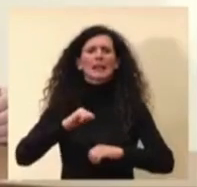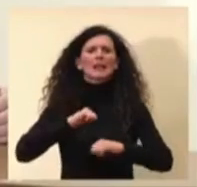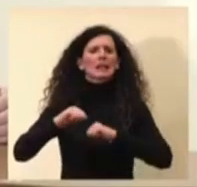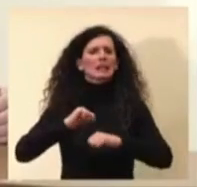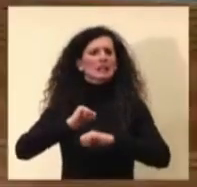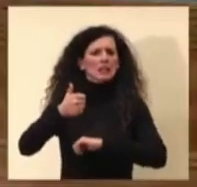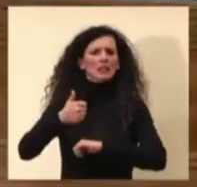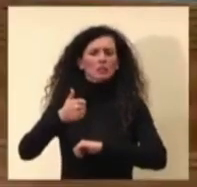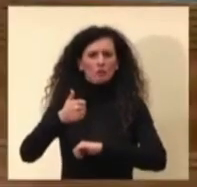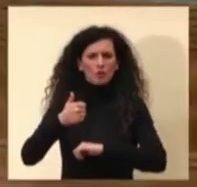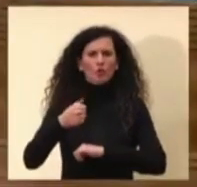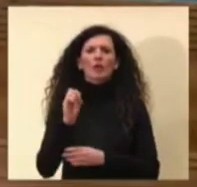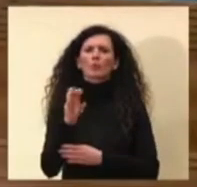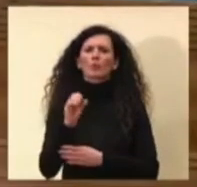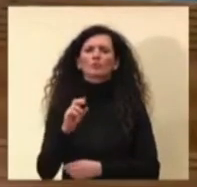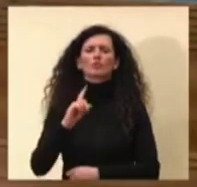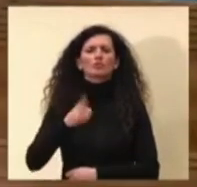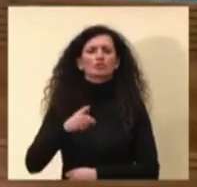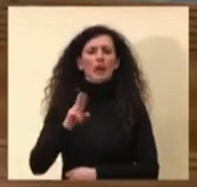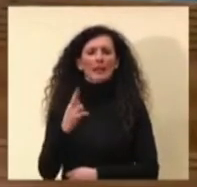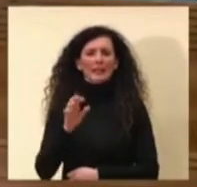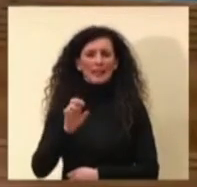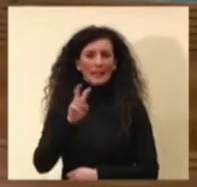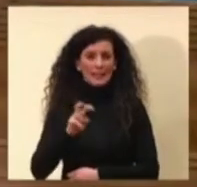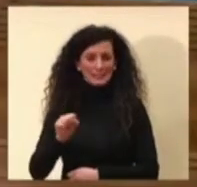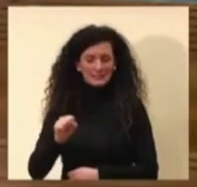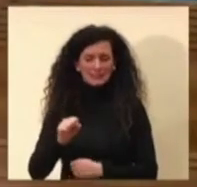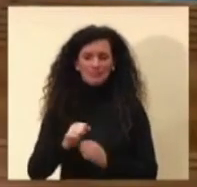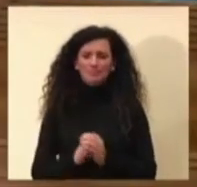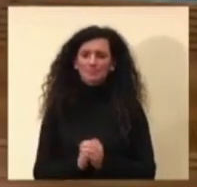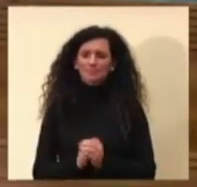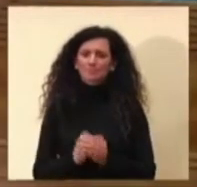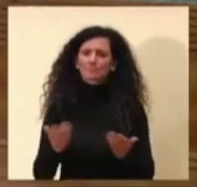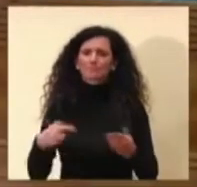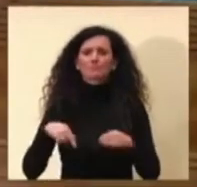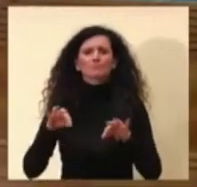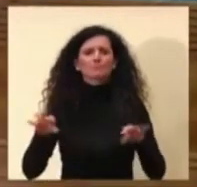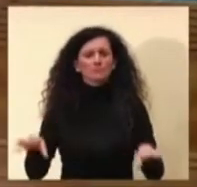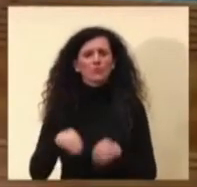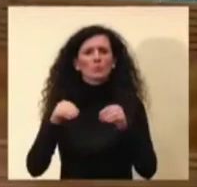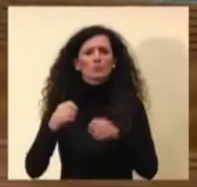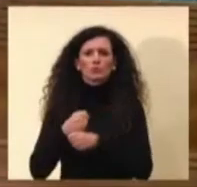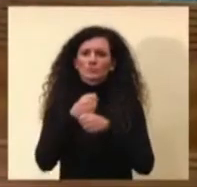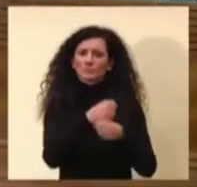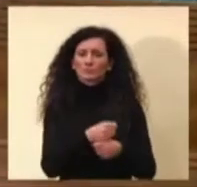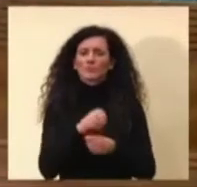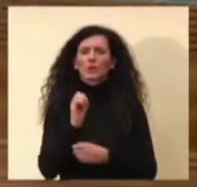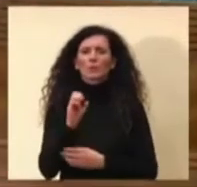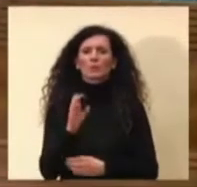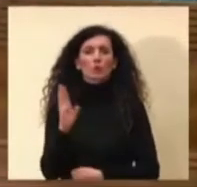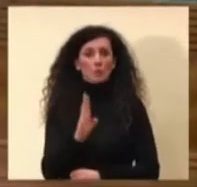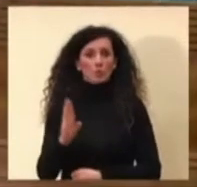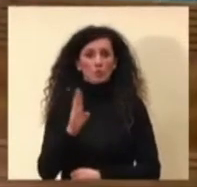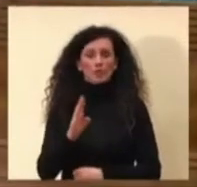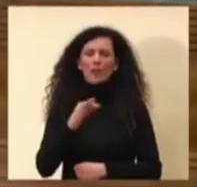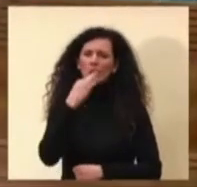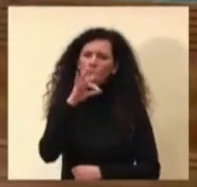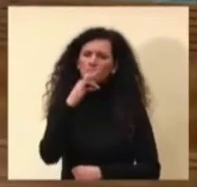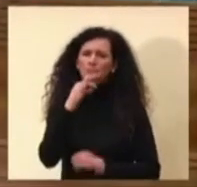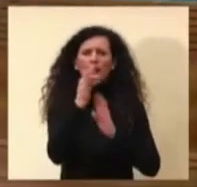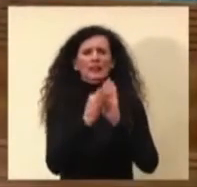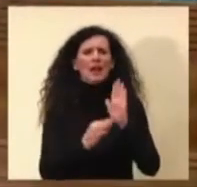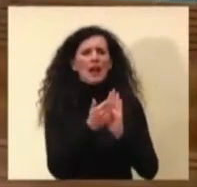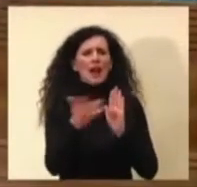Ministero della Salute, Professor Gianni Rezza. Do la parola al Professor Brusaferro per illustrarvi i dati della settimana, grazie.